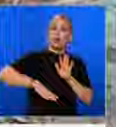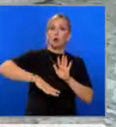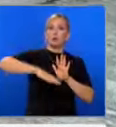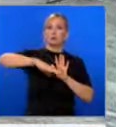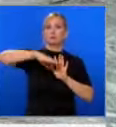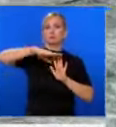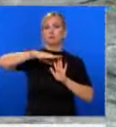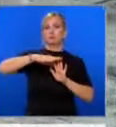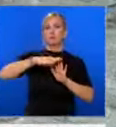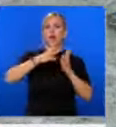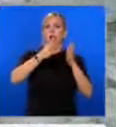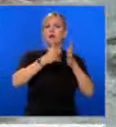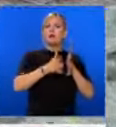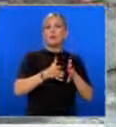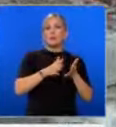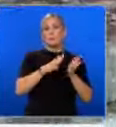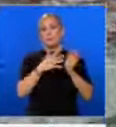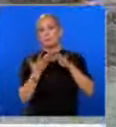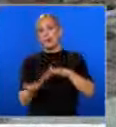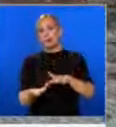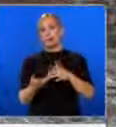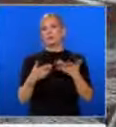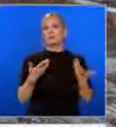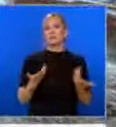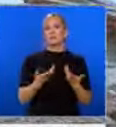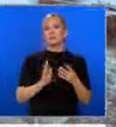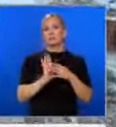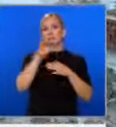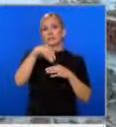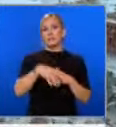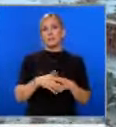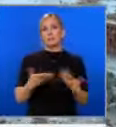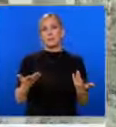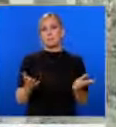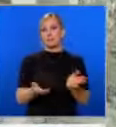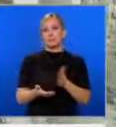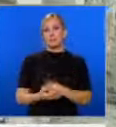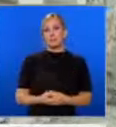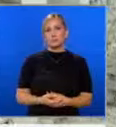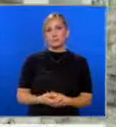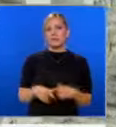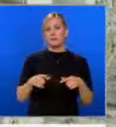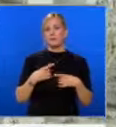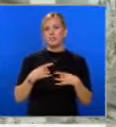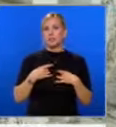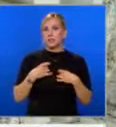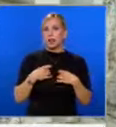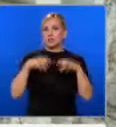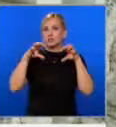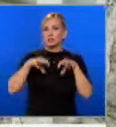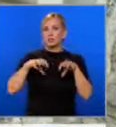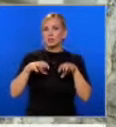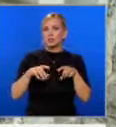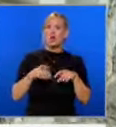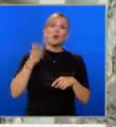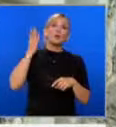Тухлите паднаха и почна водата да излиза над парапета, който го няма вече там. Това беше страшен дъж. И